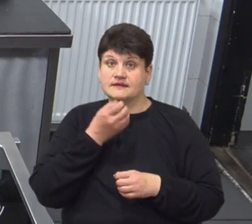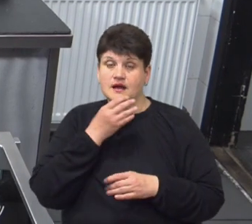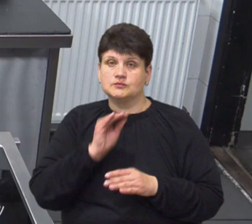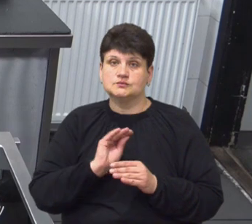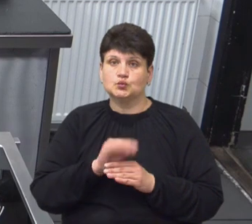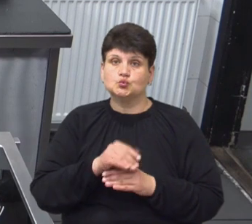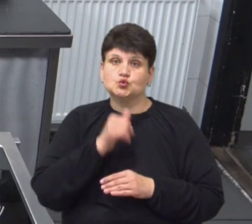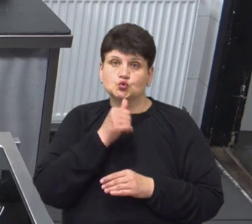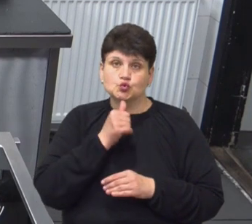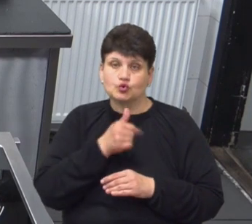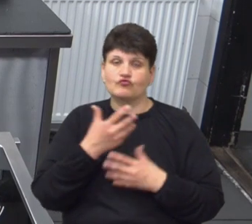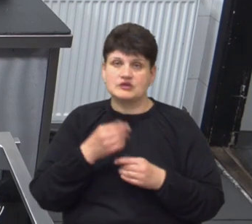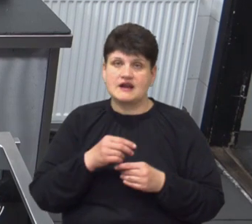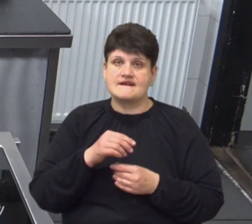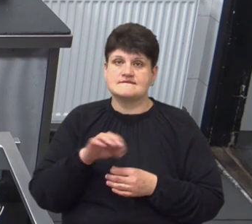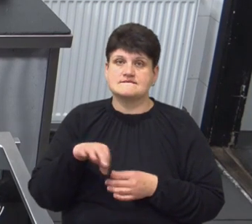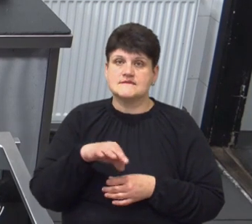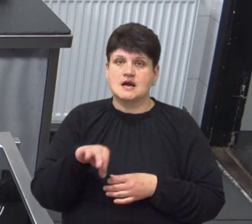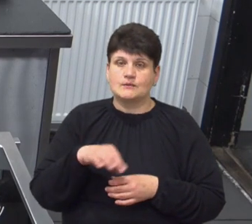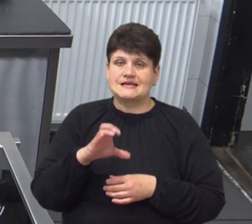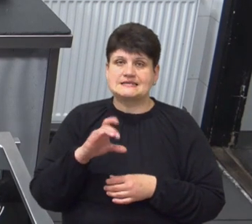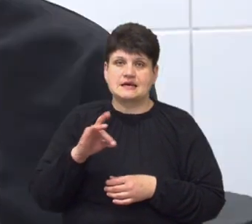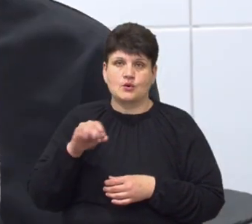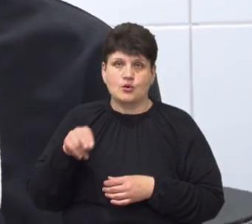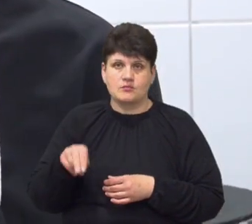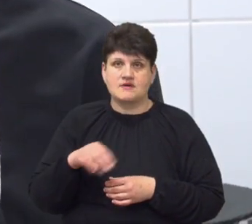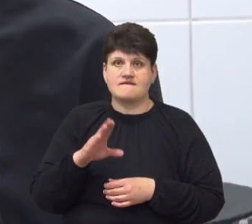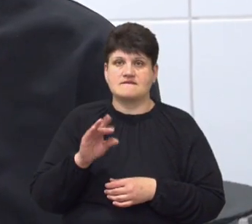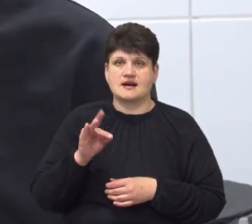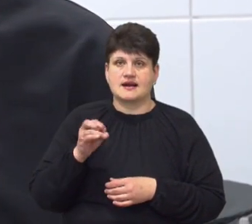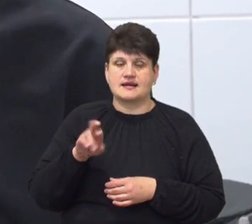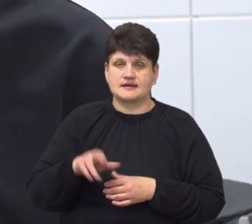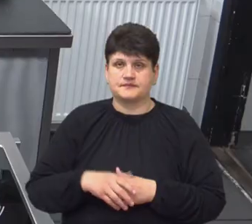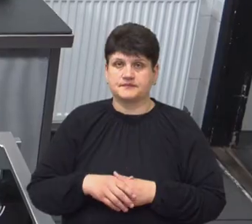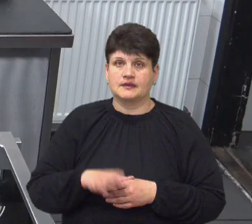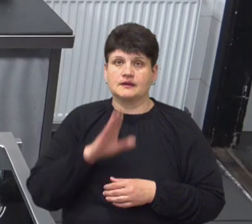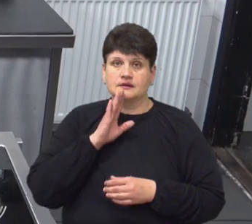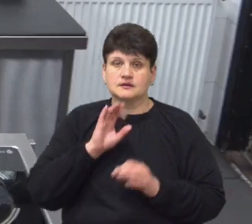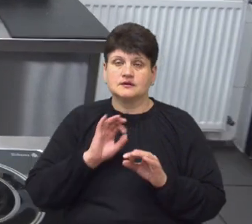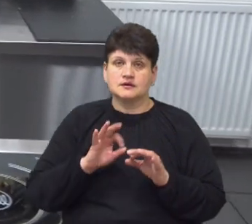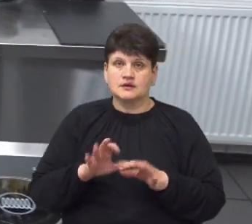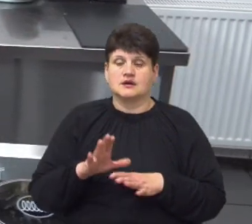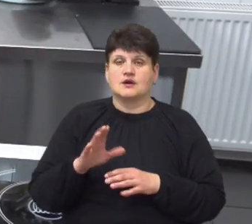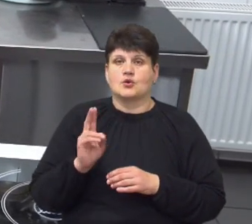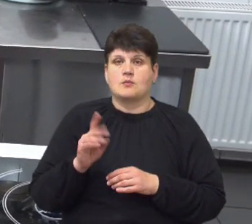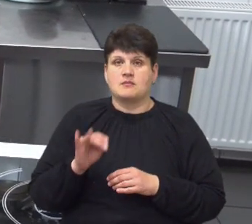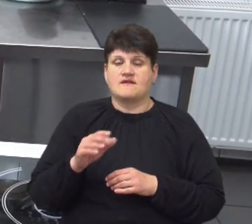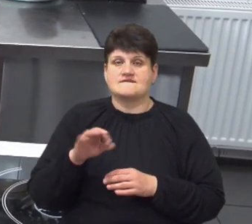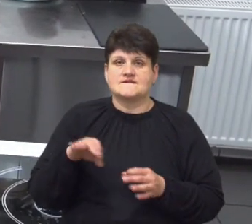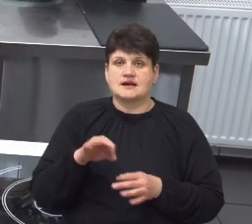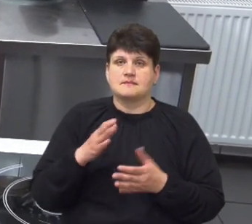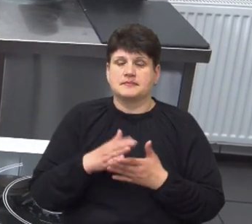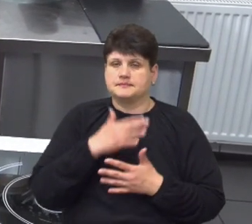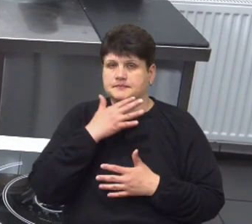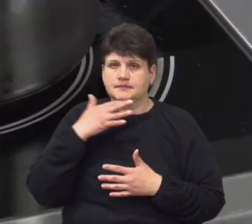цукор ми вже варимо з нього сироп, варимо з нього варення. Ольга Навроцька розповідає, кульбабове варення багате на вітаміни,